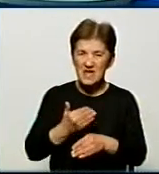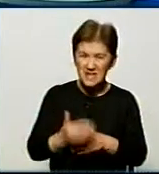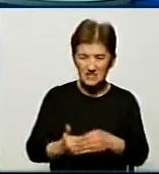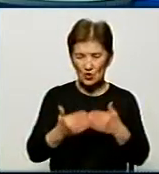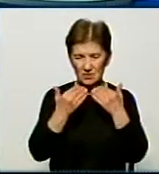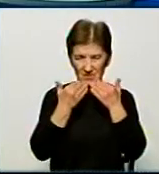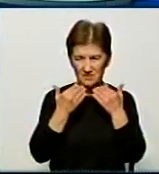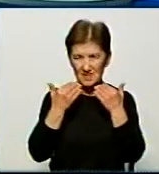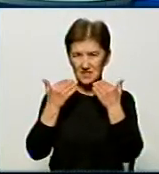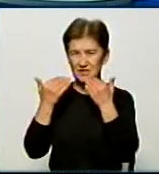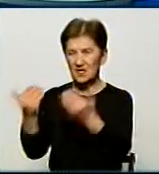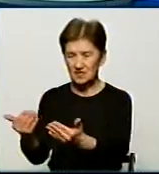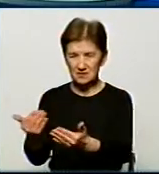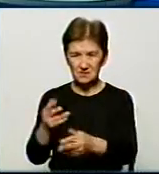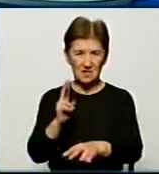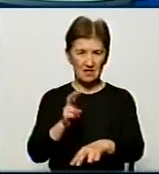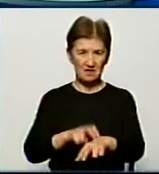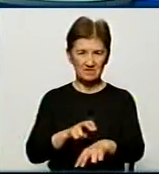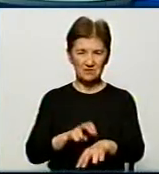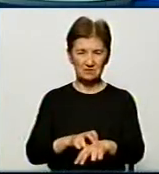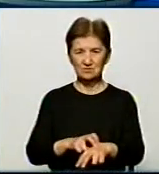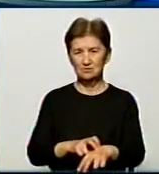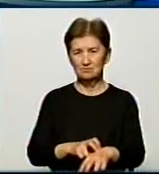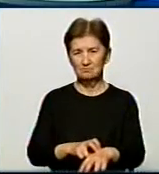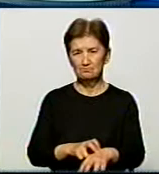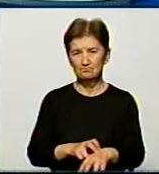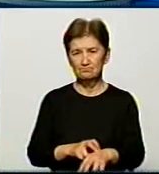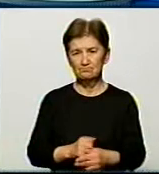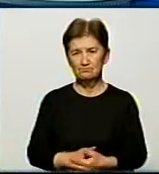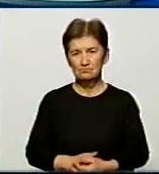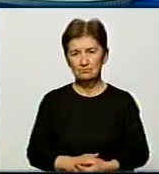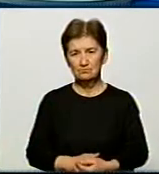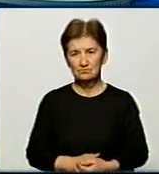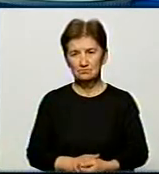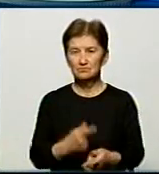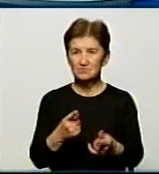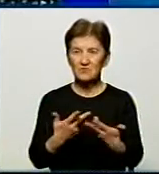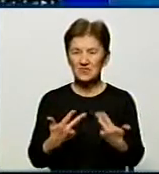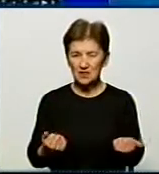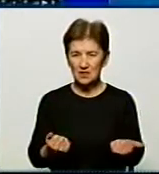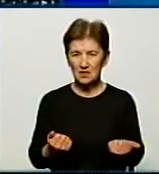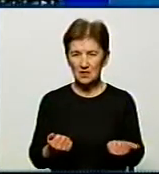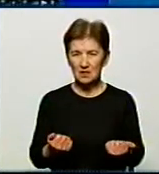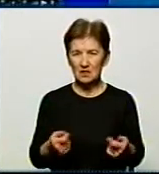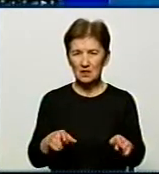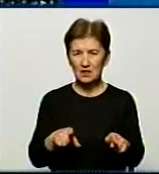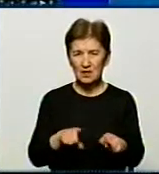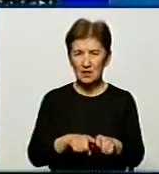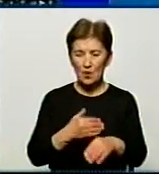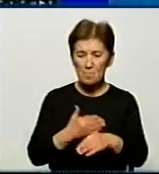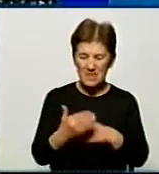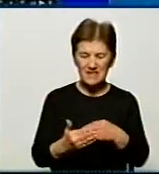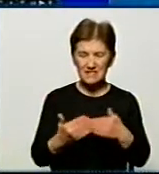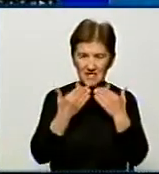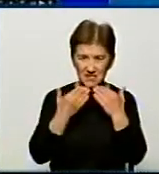лікарень, до місцевих лікарень? Так, вважається пізнім зверненням вже